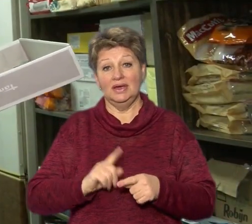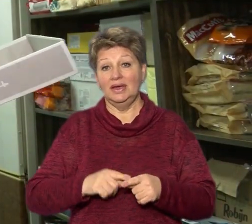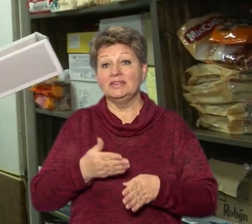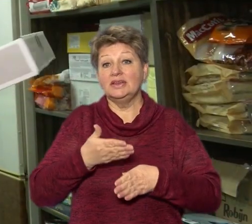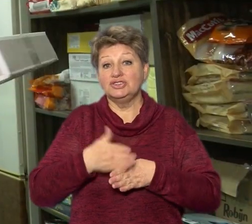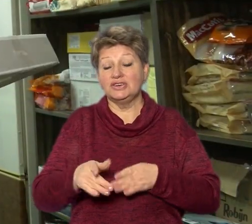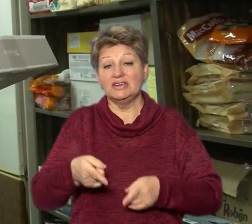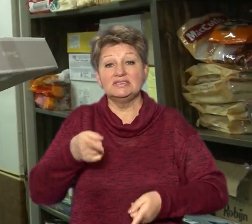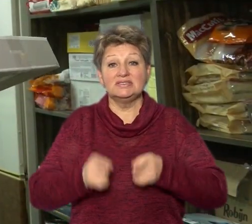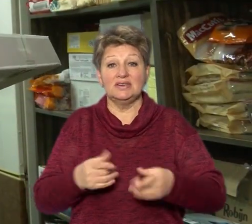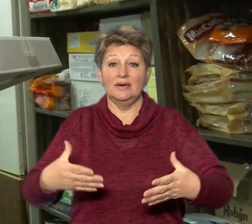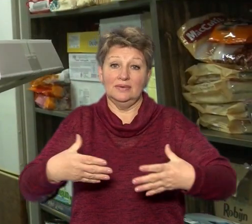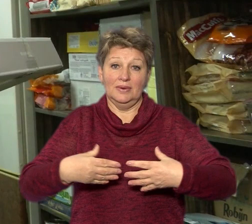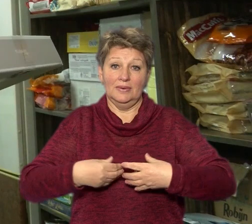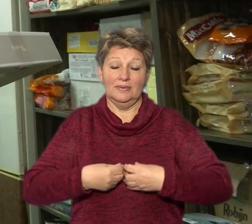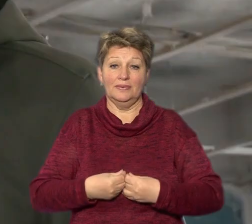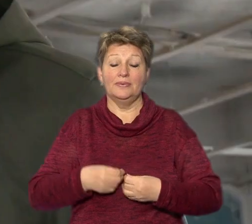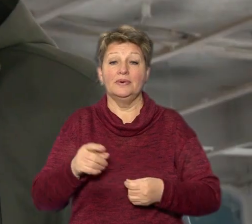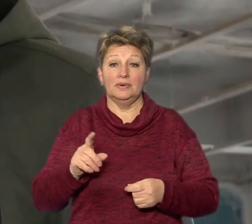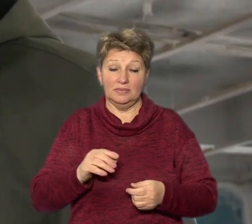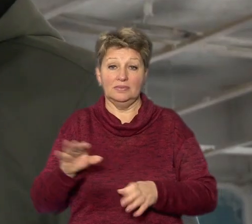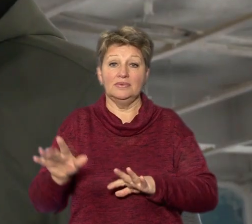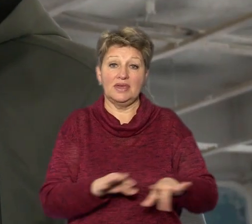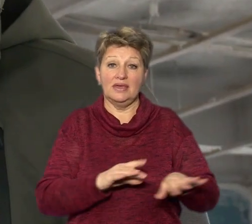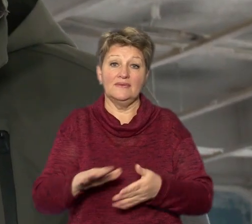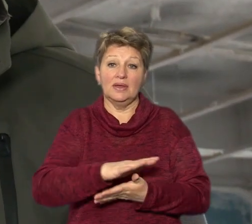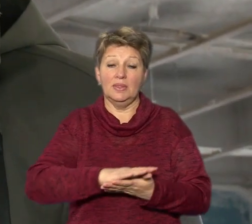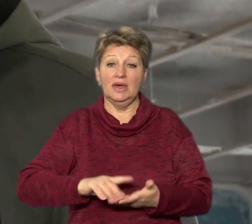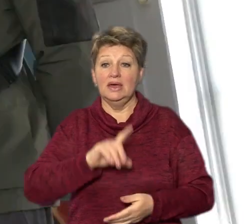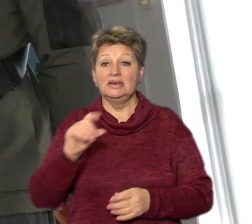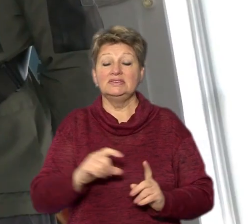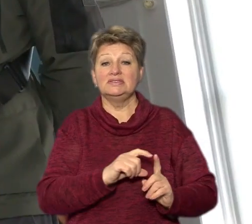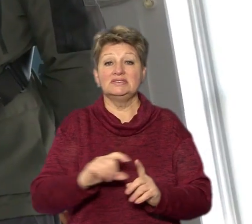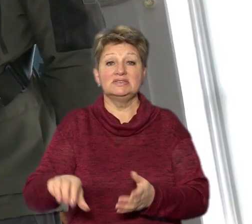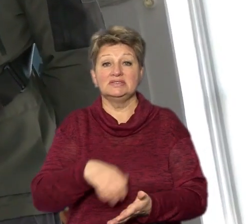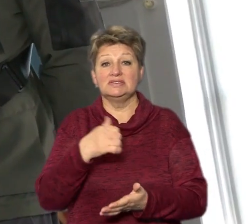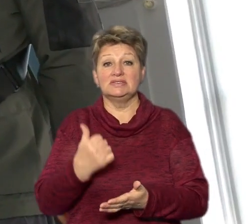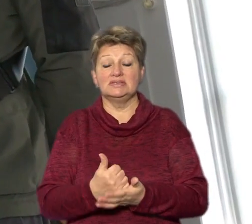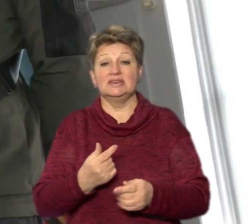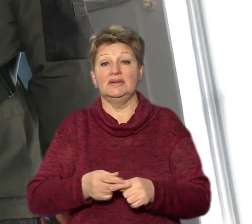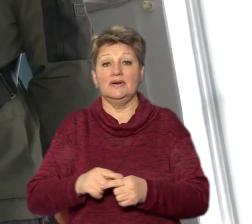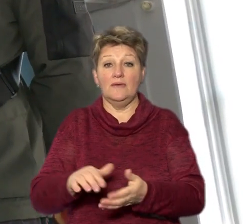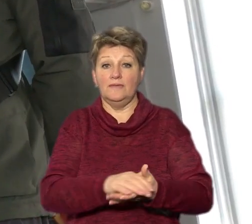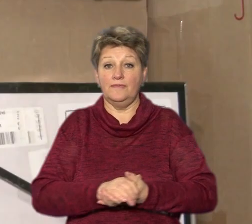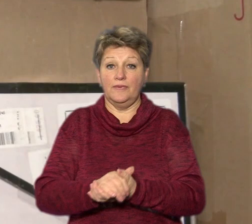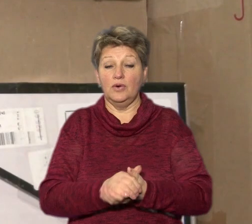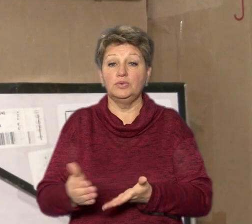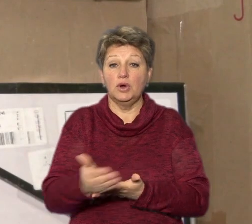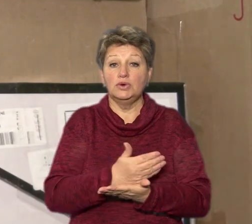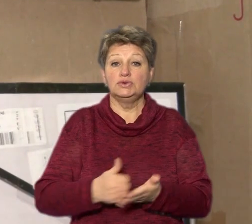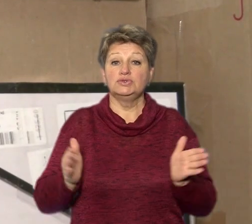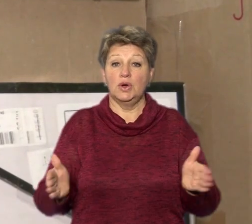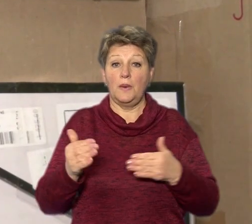дають мотивації, натхнення рухатись далі. Зі слів голови черкаського штабу «Супорта ЗОВ» Артем Махоменка, зібрані пакунки